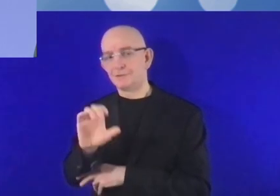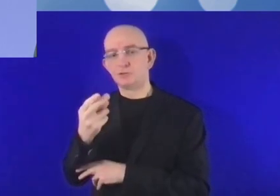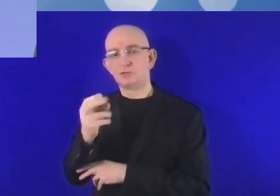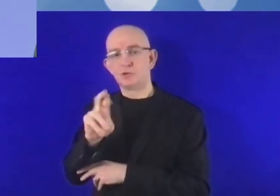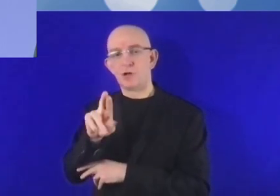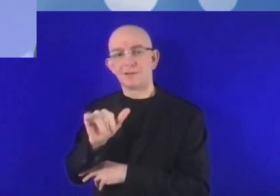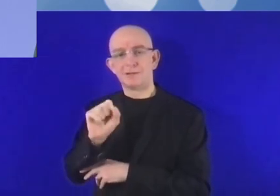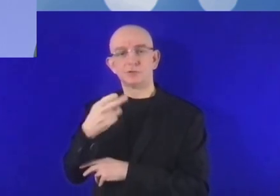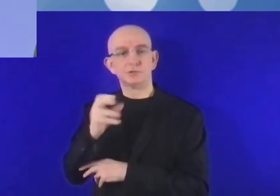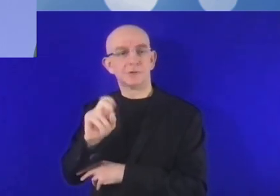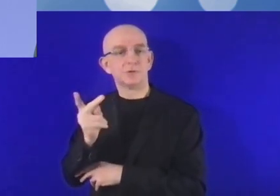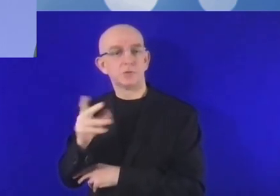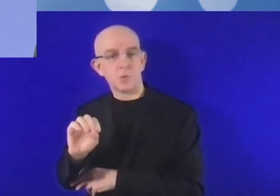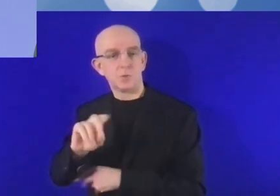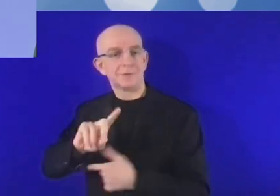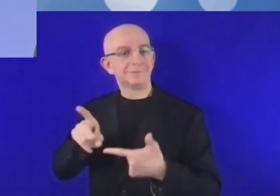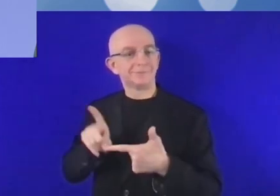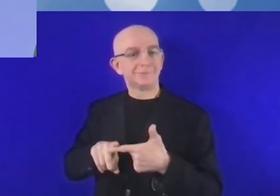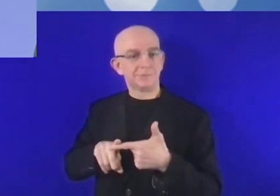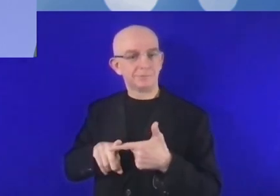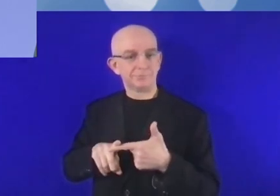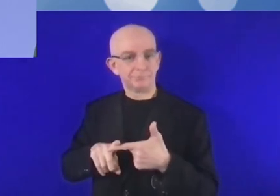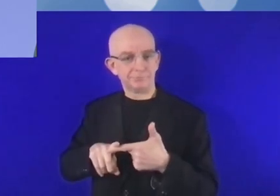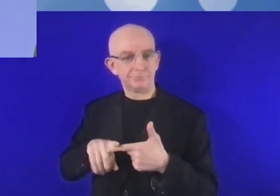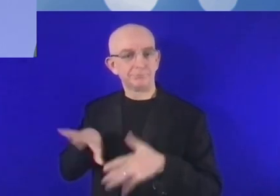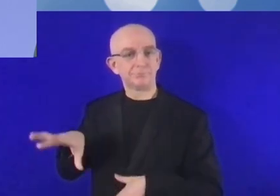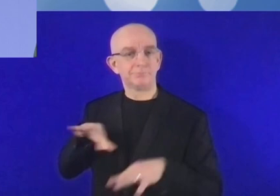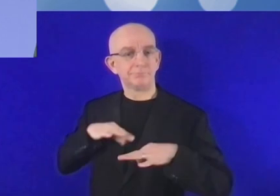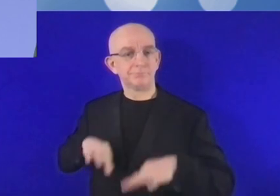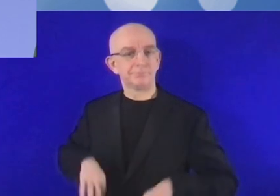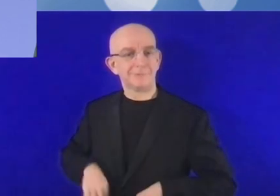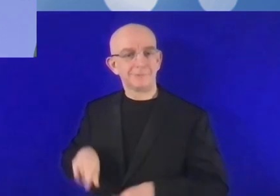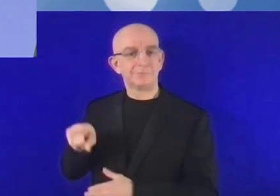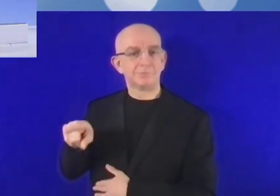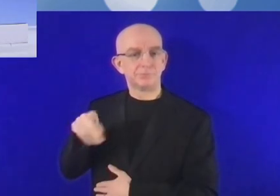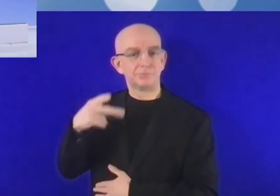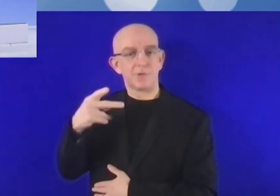Russie. La Russie accueillera le sommet de l'IGF